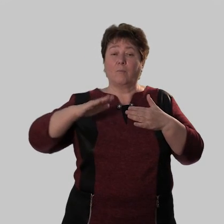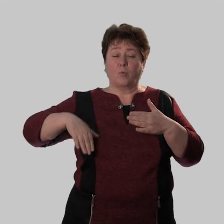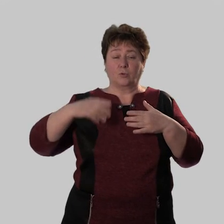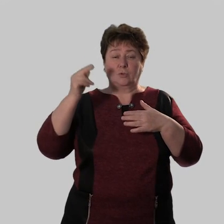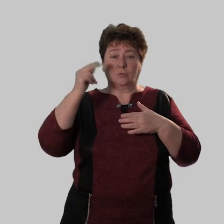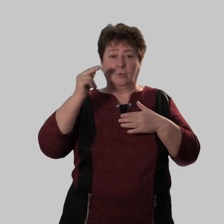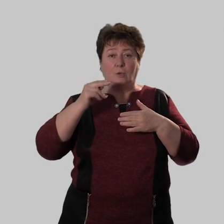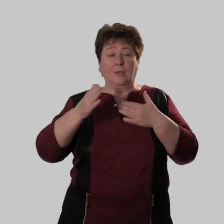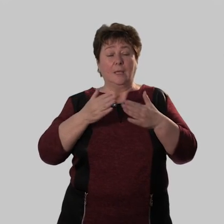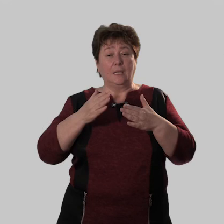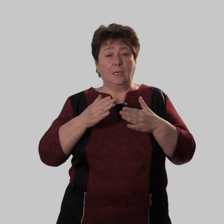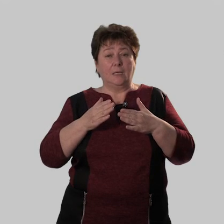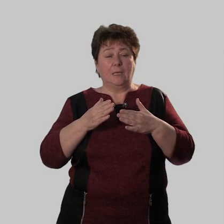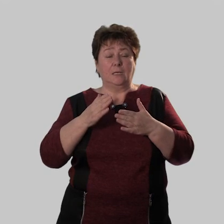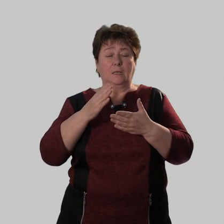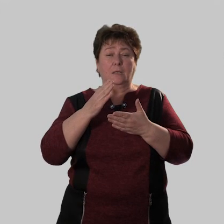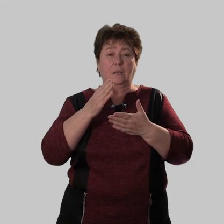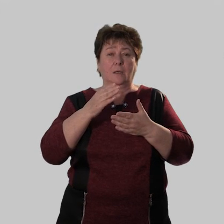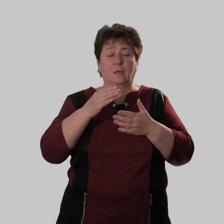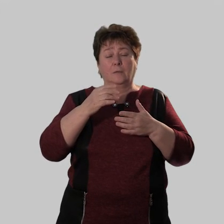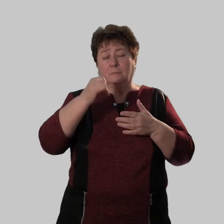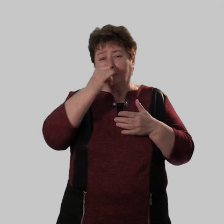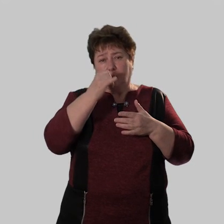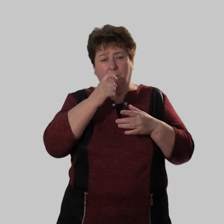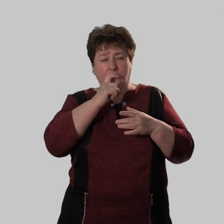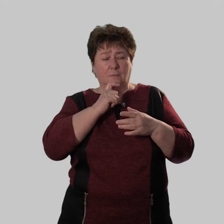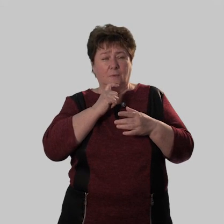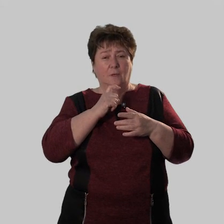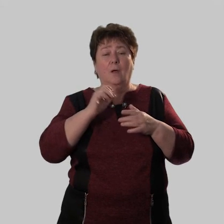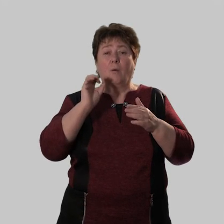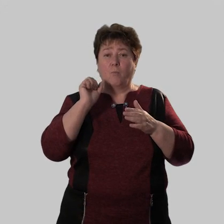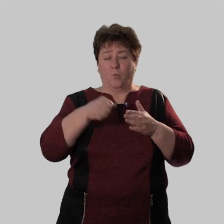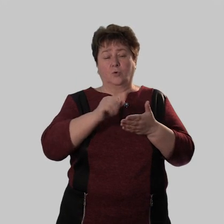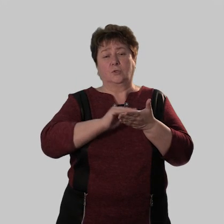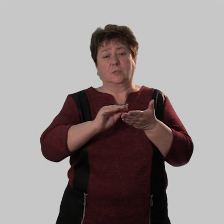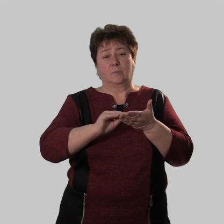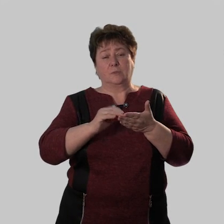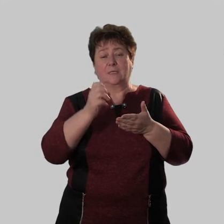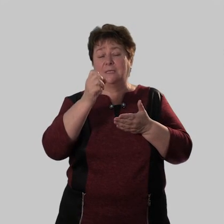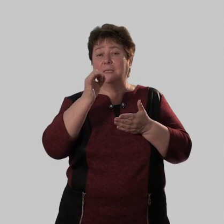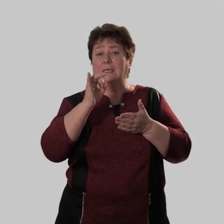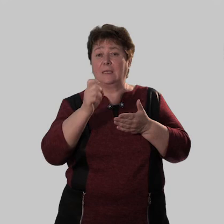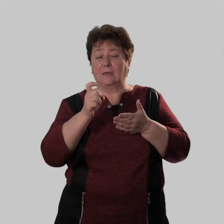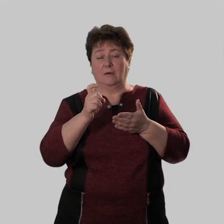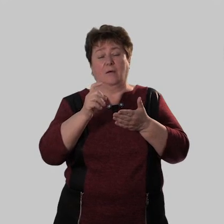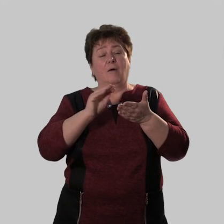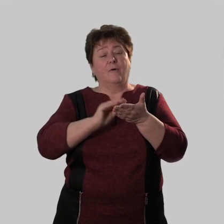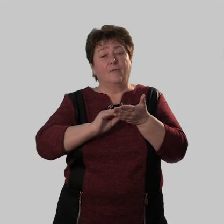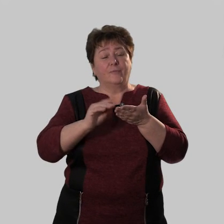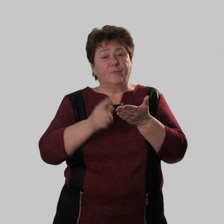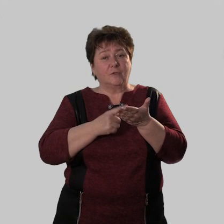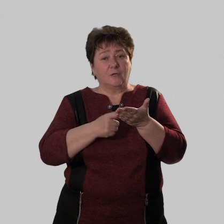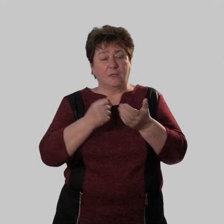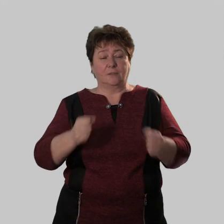после урока или почему-либо находите это неуместным, запишите их хотя бы в